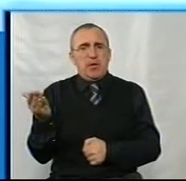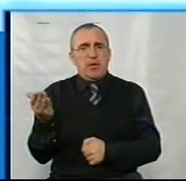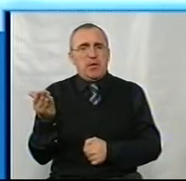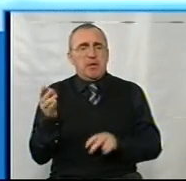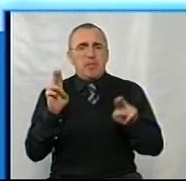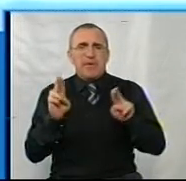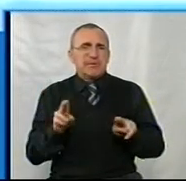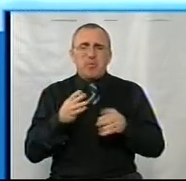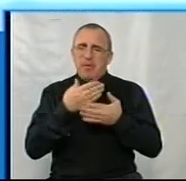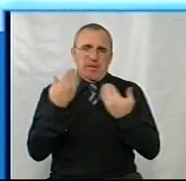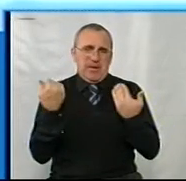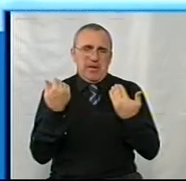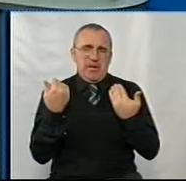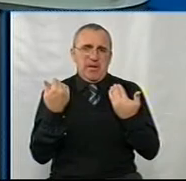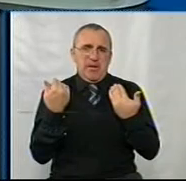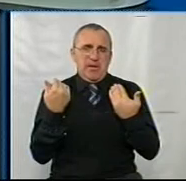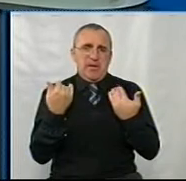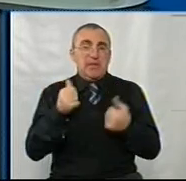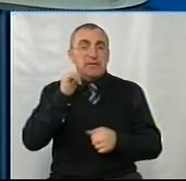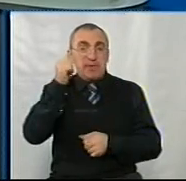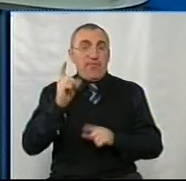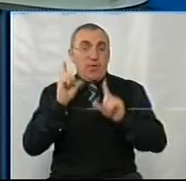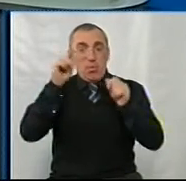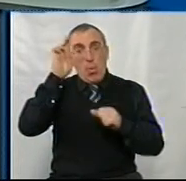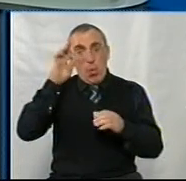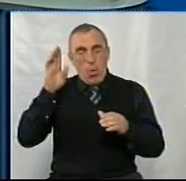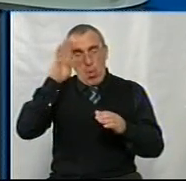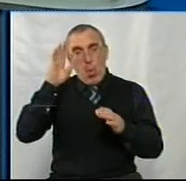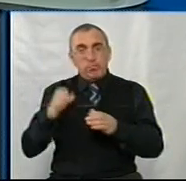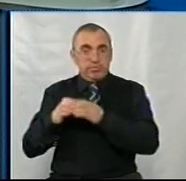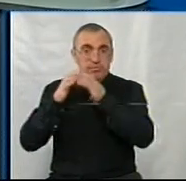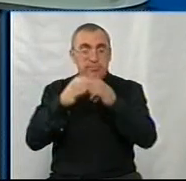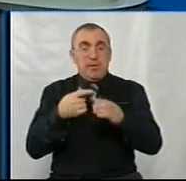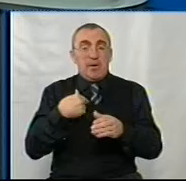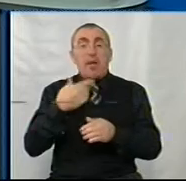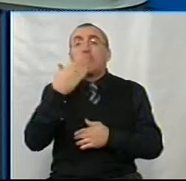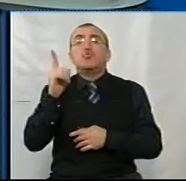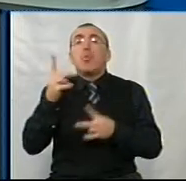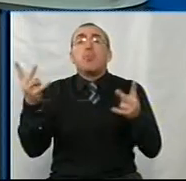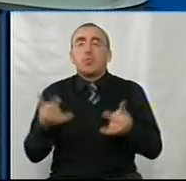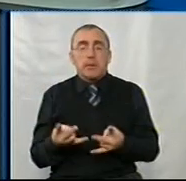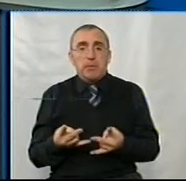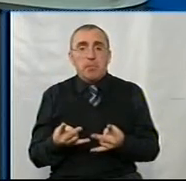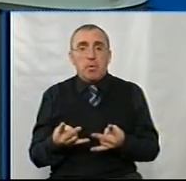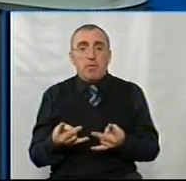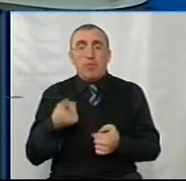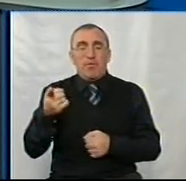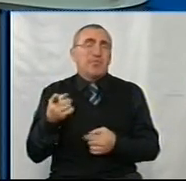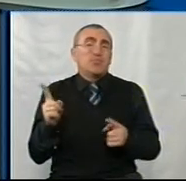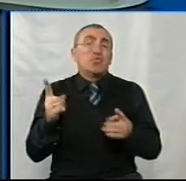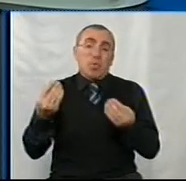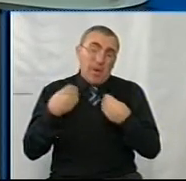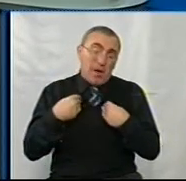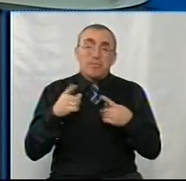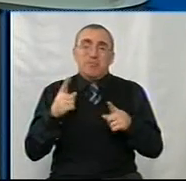Принципова ні, як завтра їдуть хлопці, і я питаю, що потрібно, вони кажуть, ну що